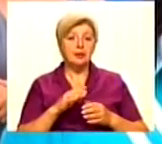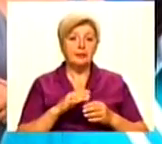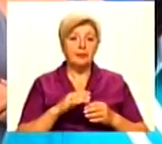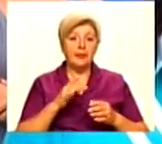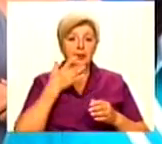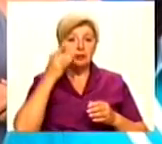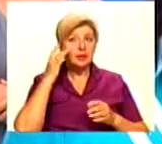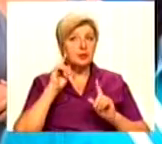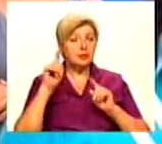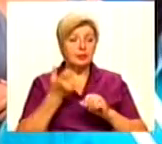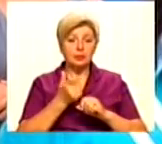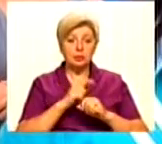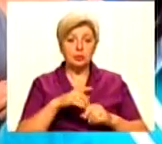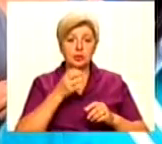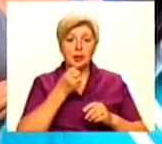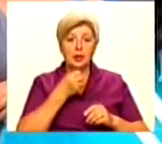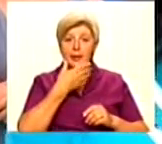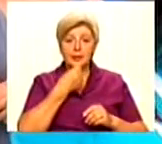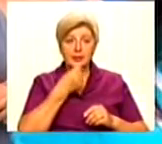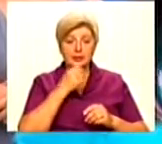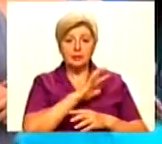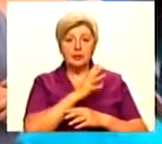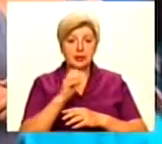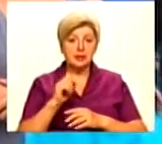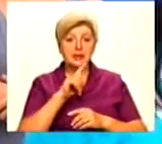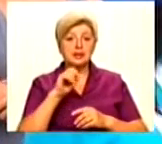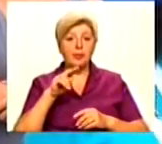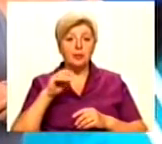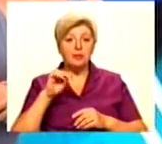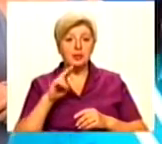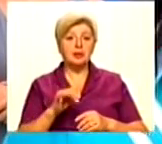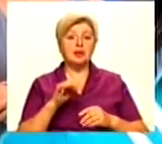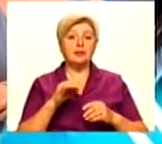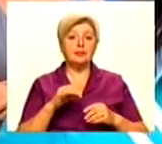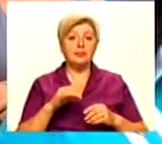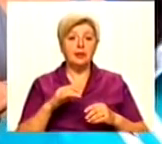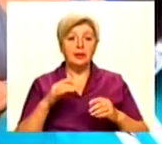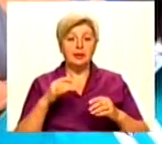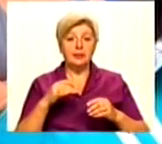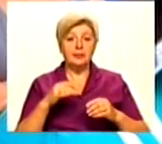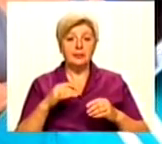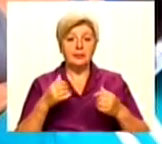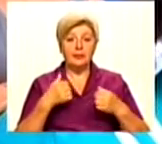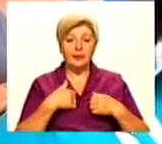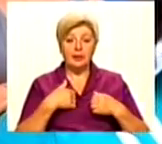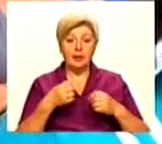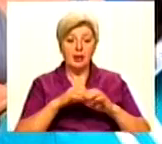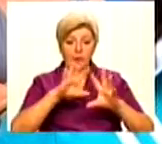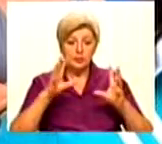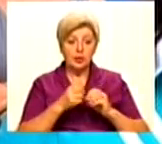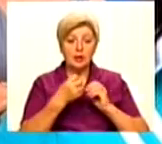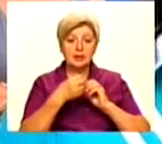курорт. Влітку там дуже добре. Ліси, заповідники, аквапарки. З дітьми їдуть. На 17 осіб у нас три керівники, два